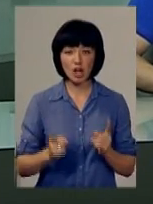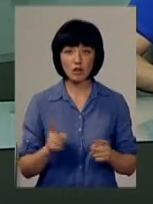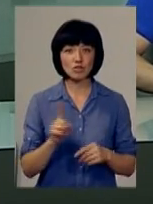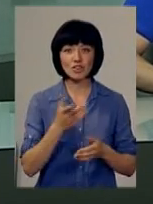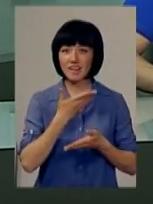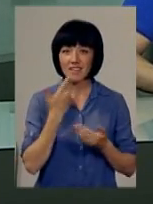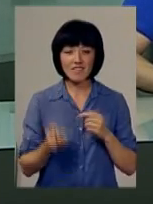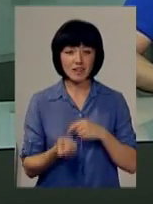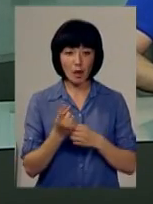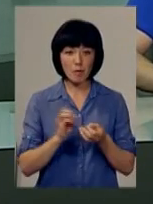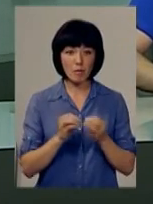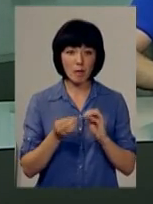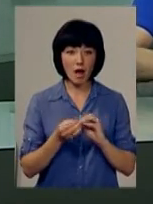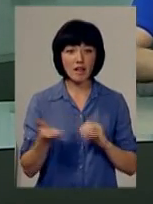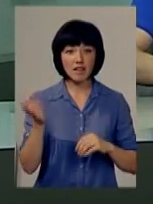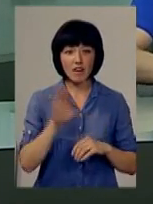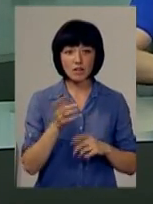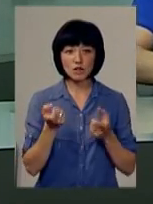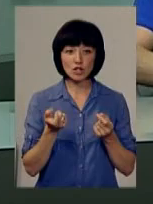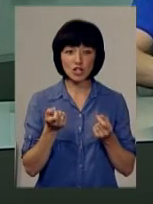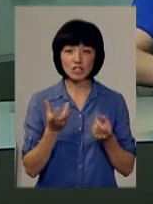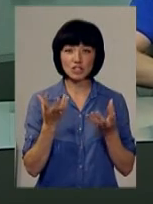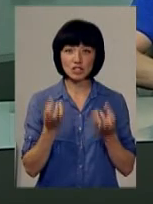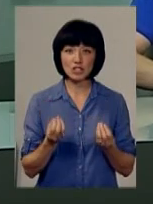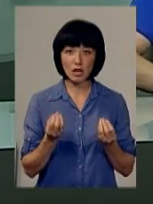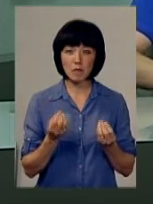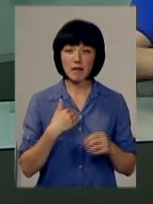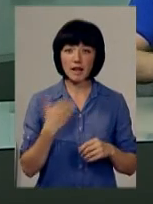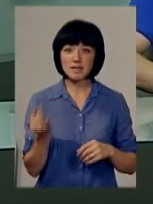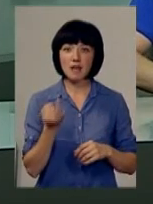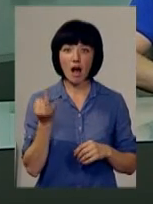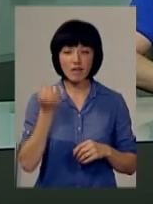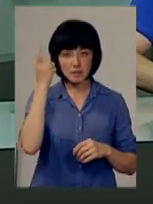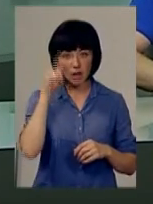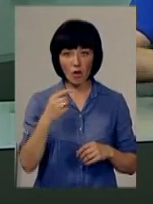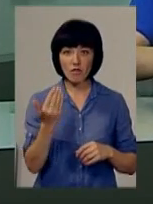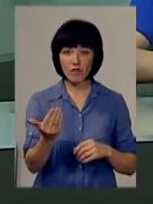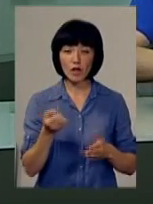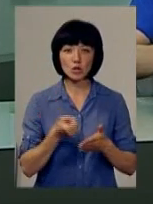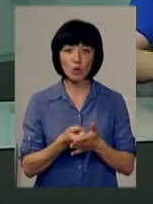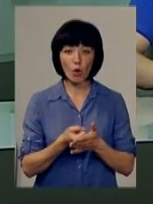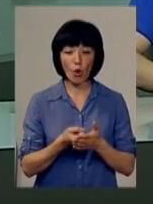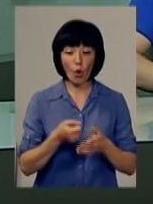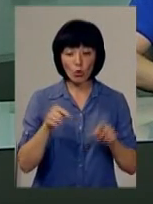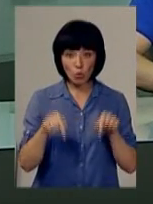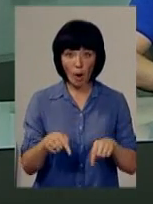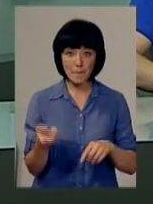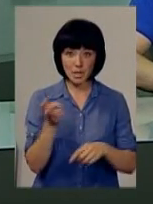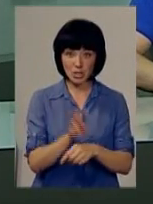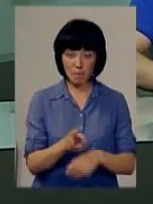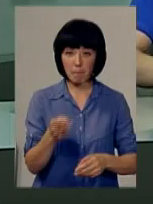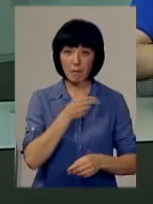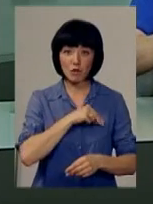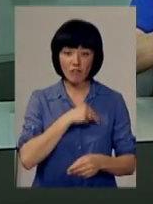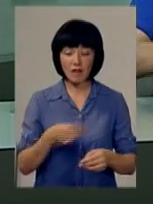чудово, що не виникає таких проблем. А давайте трошки зараз ще, от, мене цікавить, бо я знаю, ви до того, як пішли працювати в